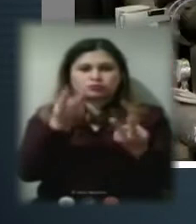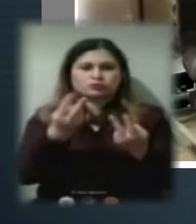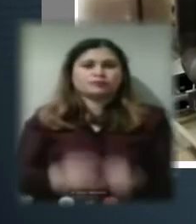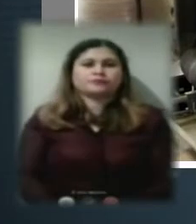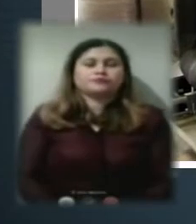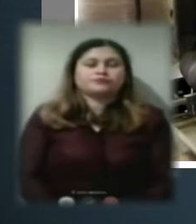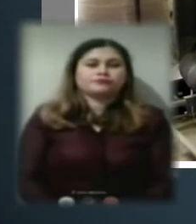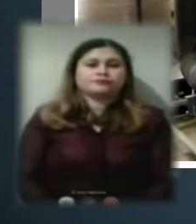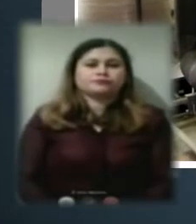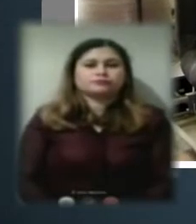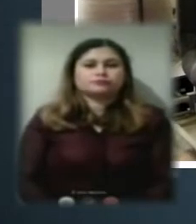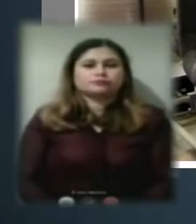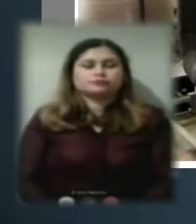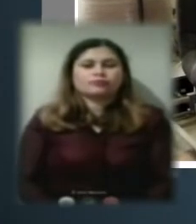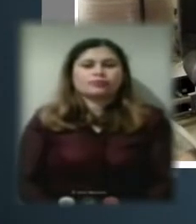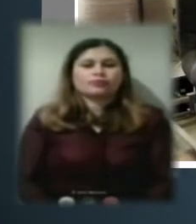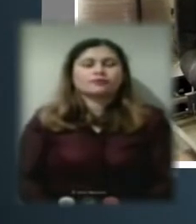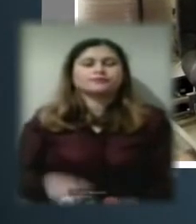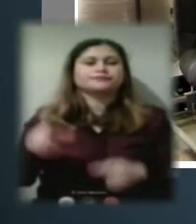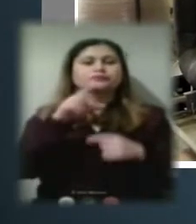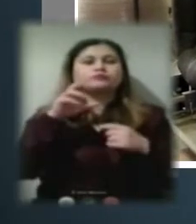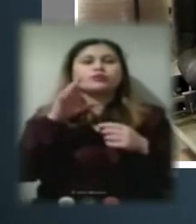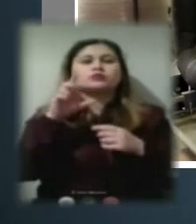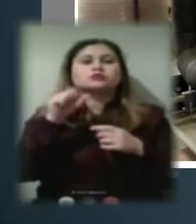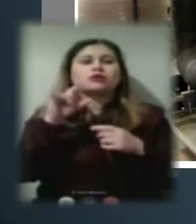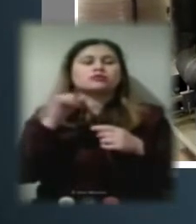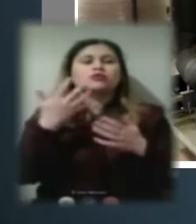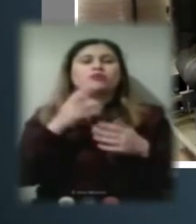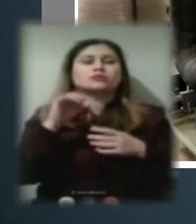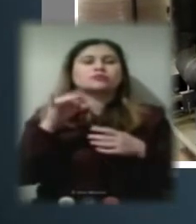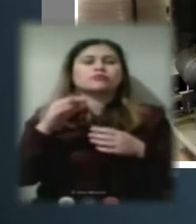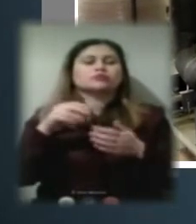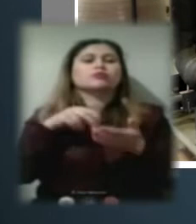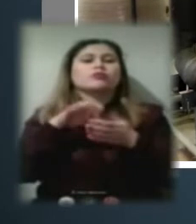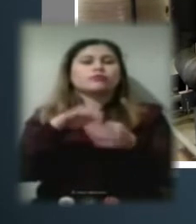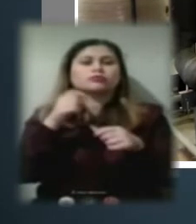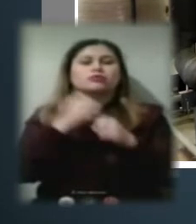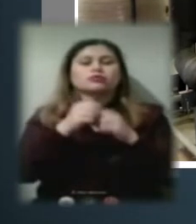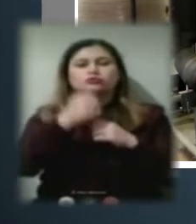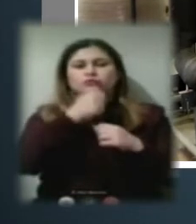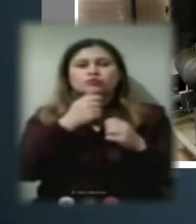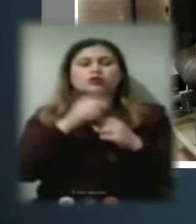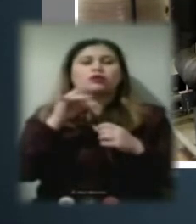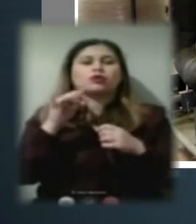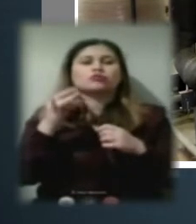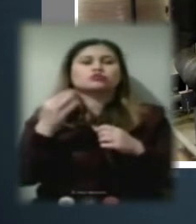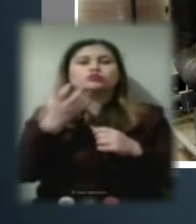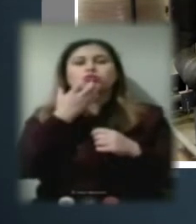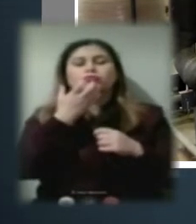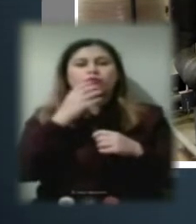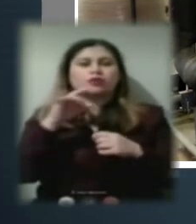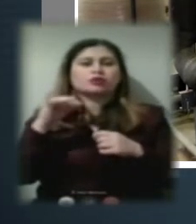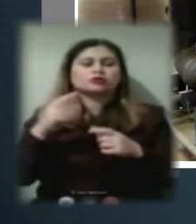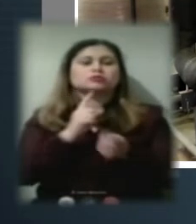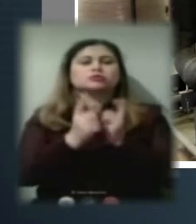Окрім основних заходів, котре підприємство проводить кожного року, це реконструкція теплових мереж, заміна аварійних ділянок,